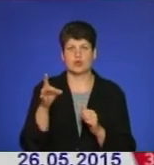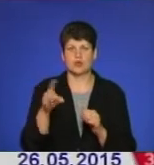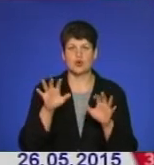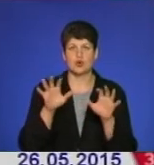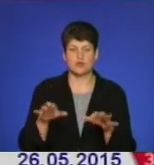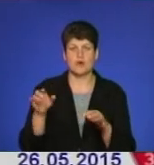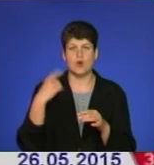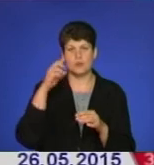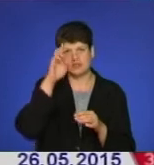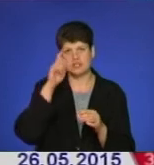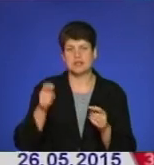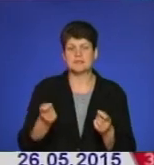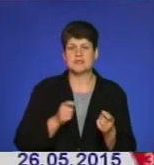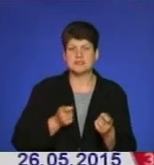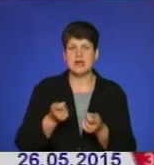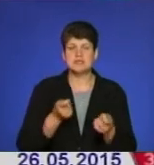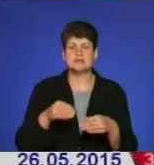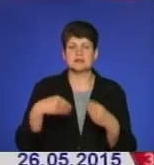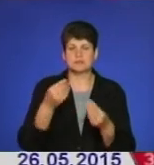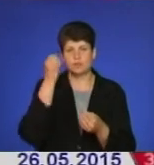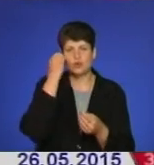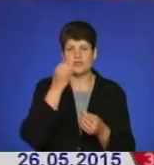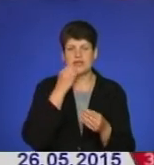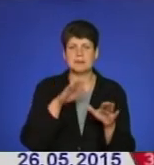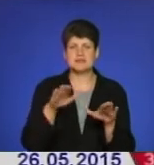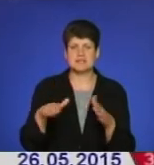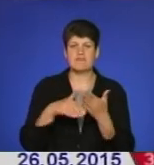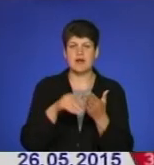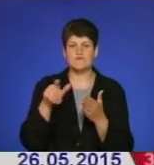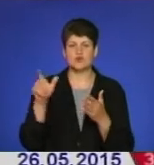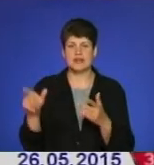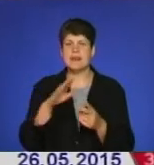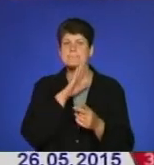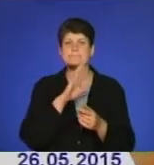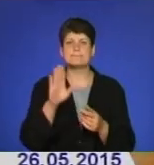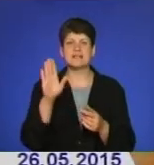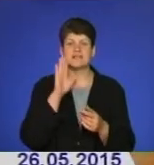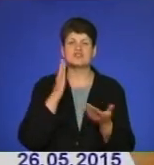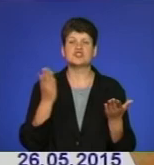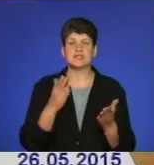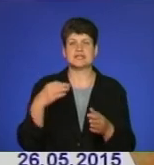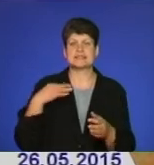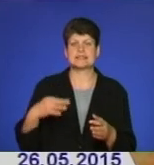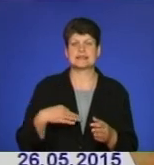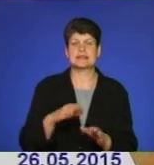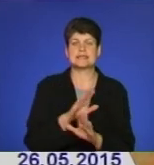облдержадміністрації нагородив подяками місцевих волонтерів та матерів, чиї сини загинули, захищаючи країну.